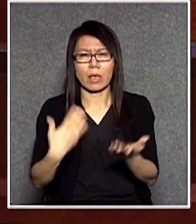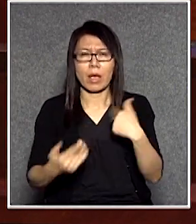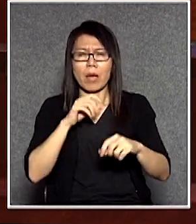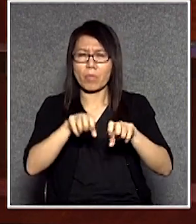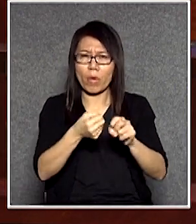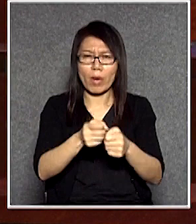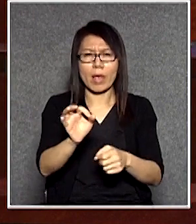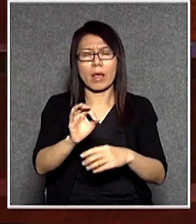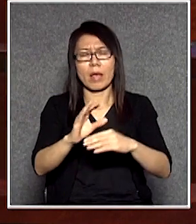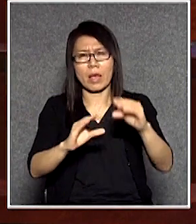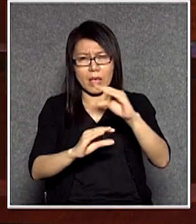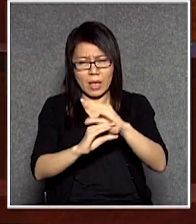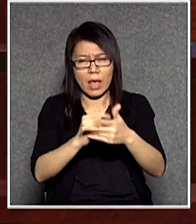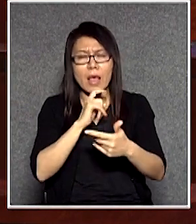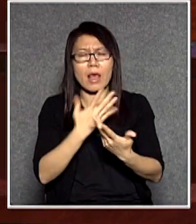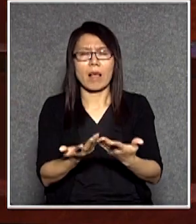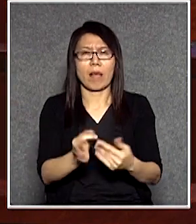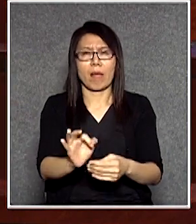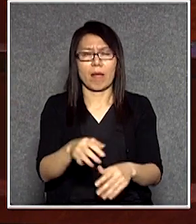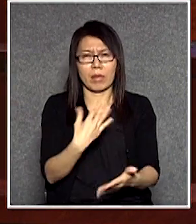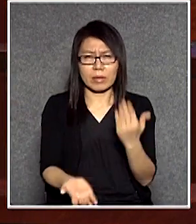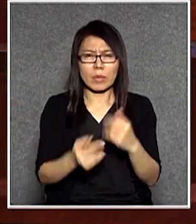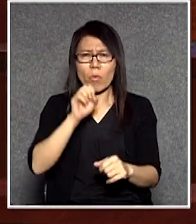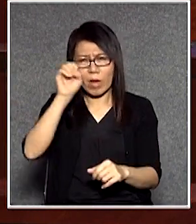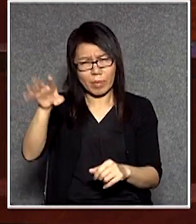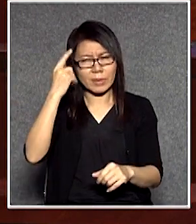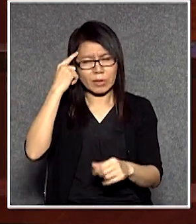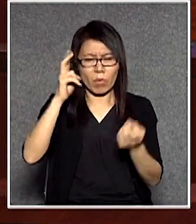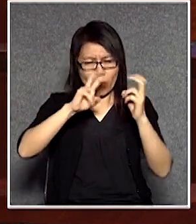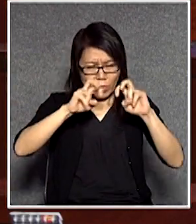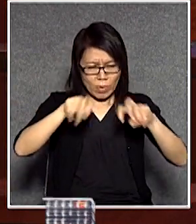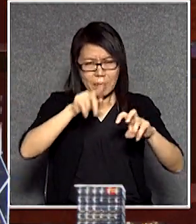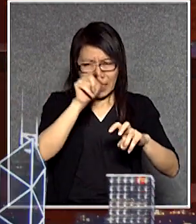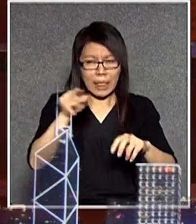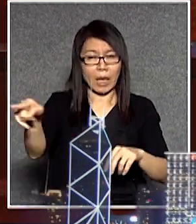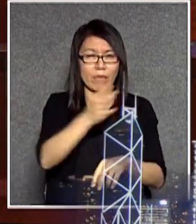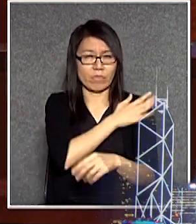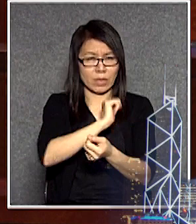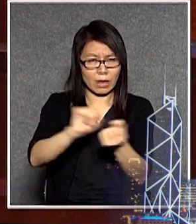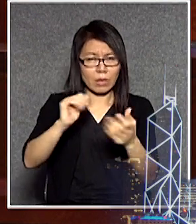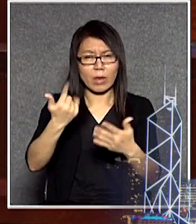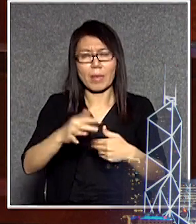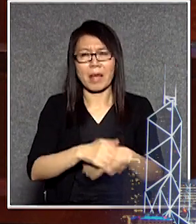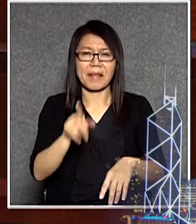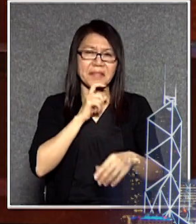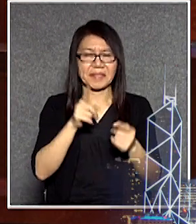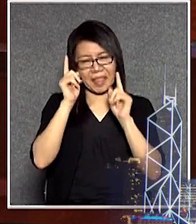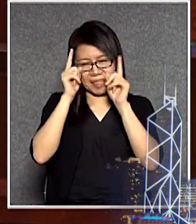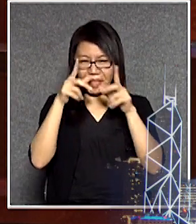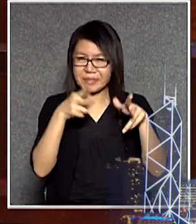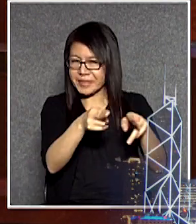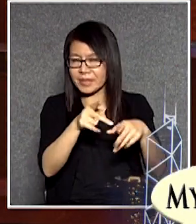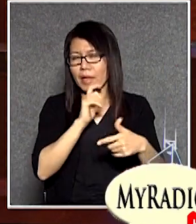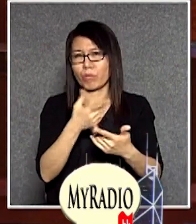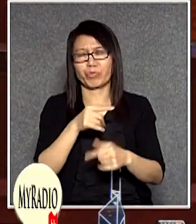設也好是提醒你而已我們去發掘問題,讓你去解決問題好了,他是斷章取義,只是一句還